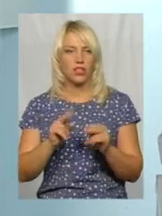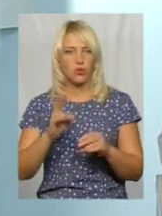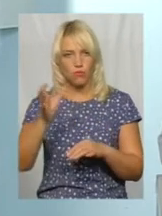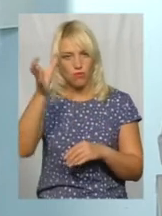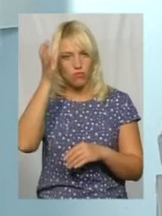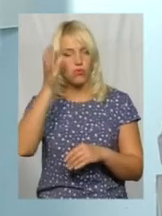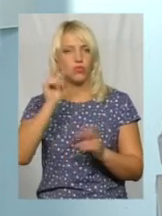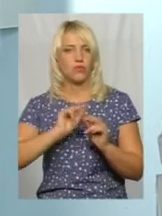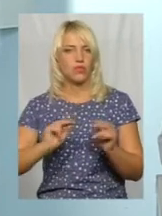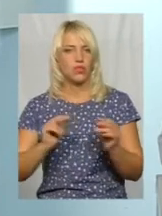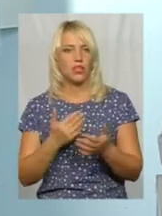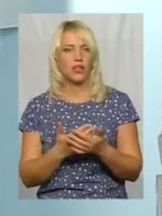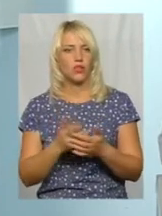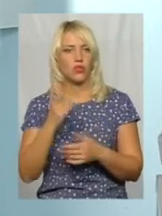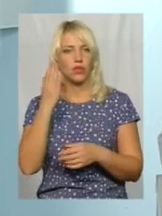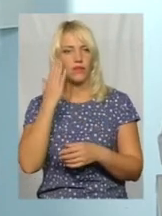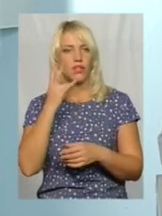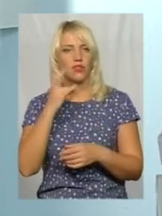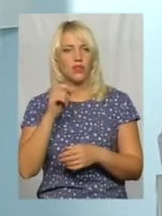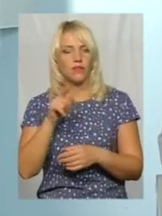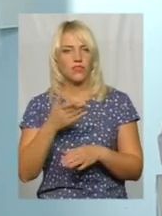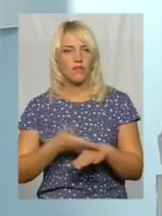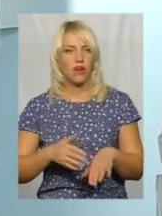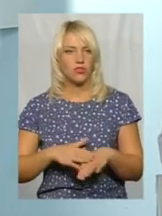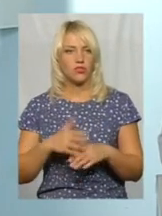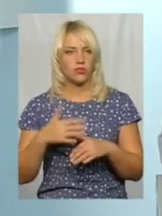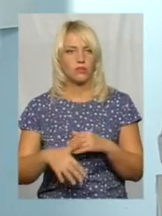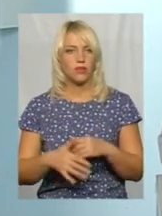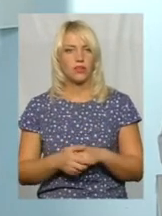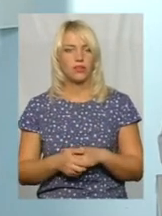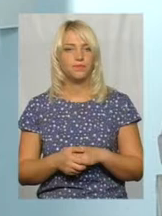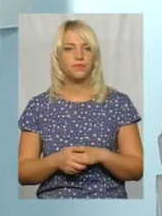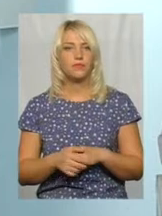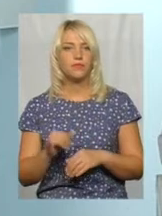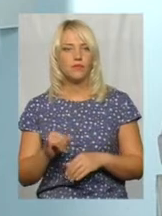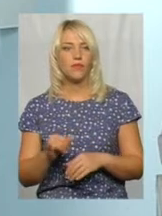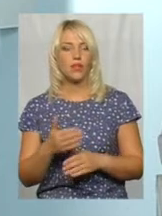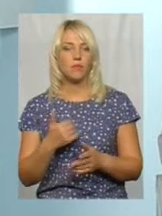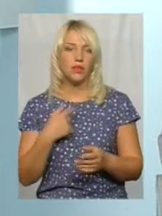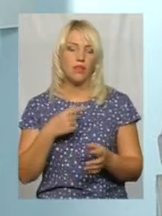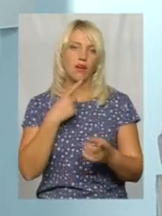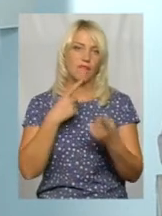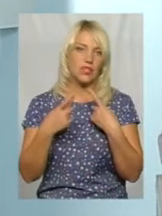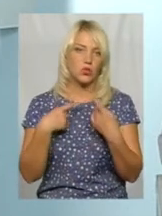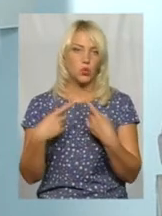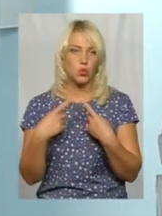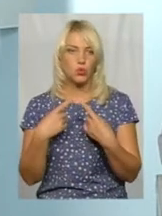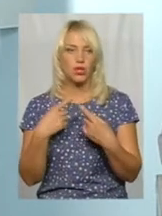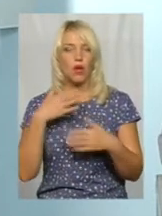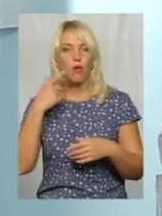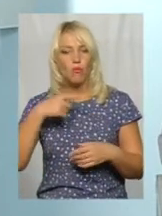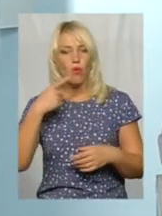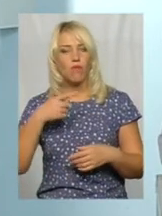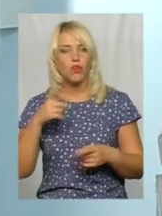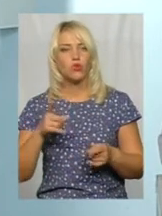вчителі, талановиті, але все одно їм вже важко зрозуміти. І ми так у дискусії проговарювали,